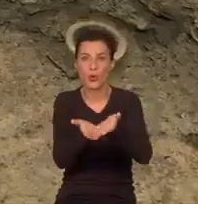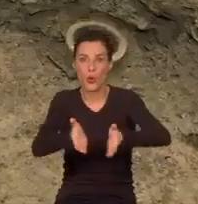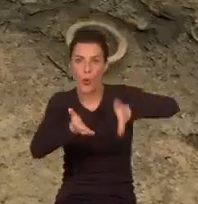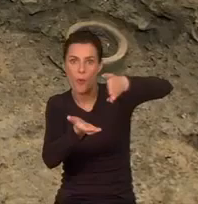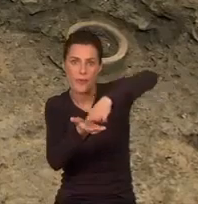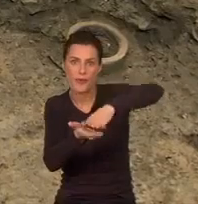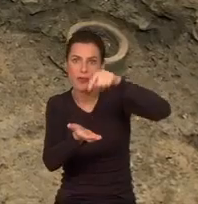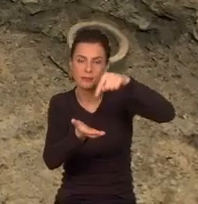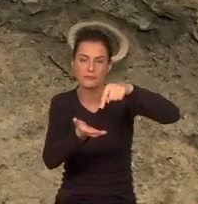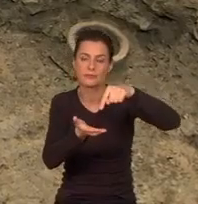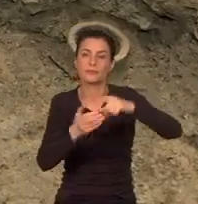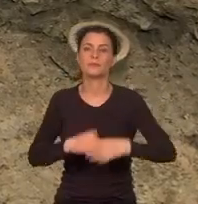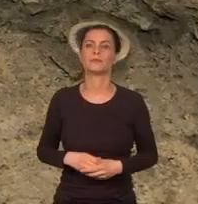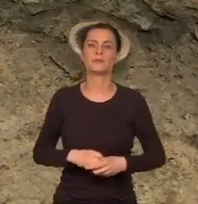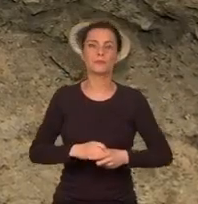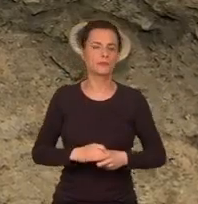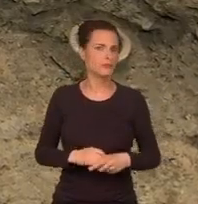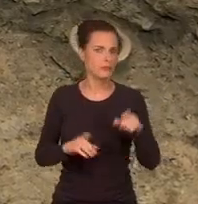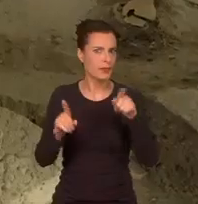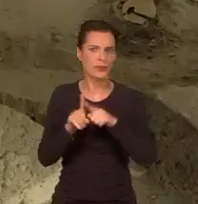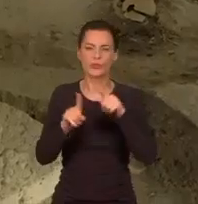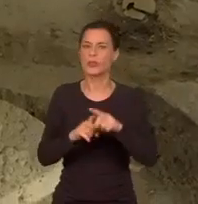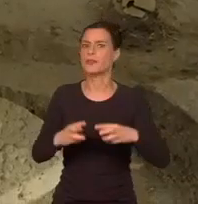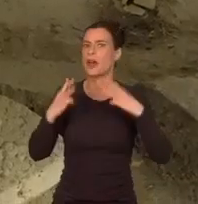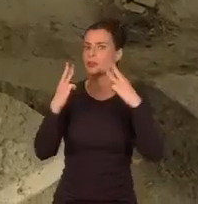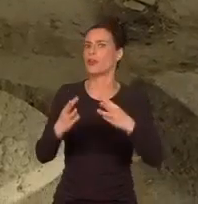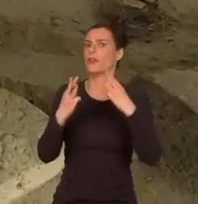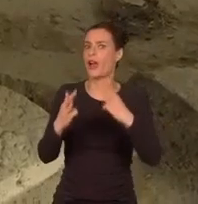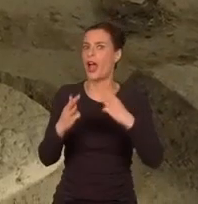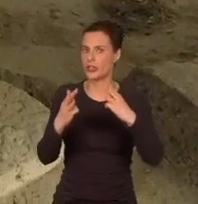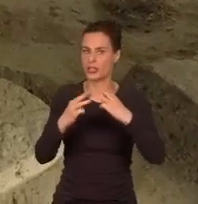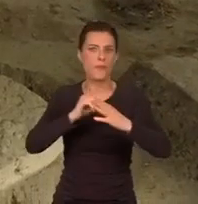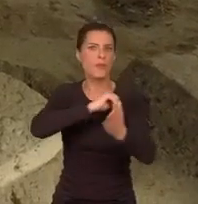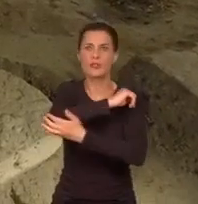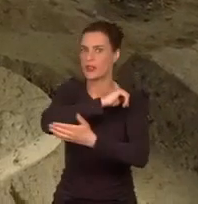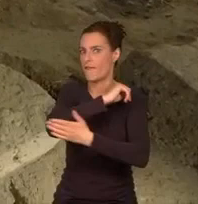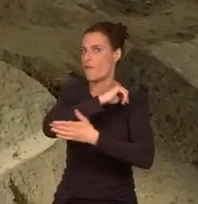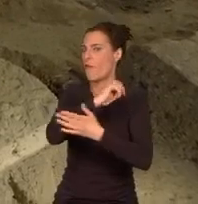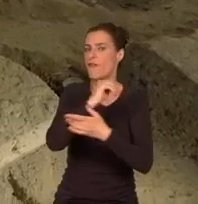Opodal nekropolii leży inny obiekt, który odegrał w Watykanie fundamentalną rolę.